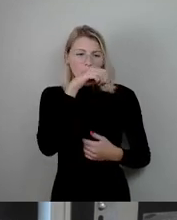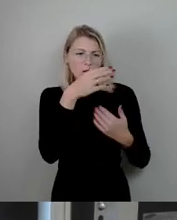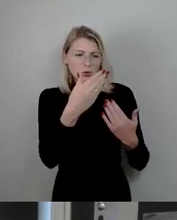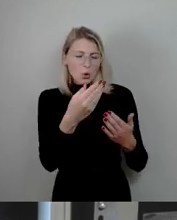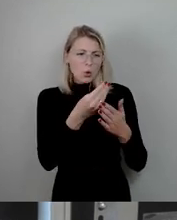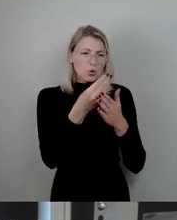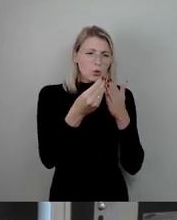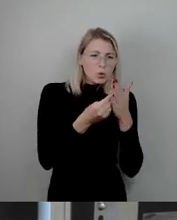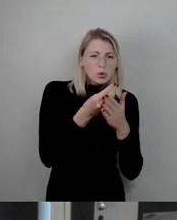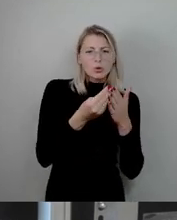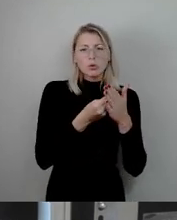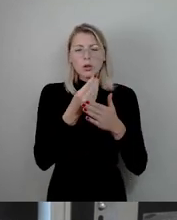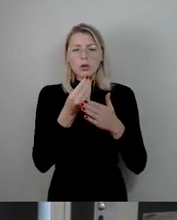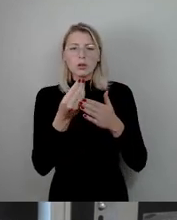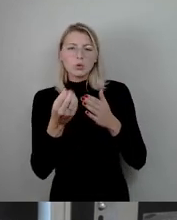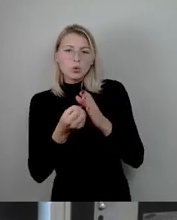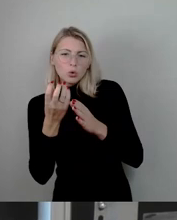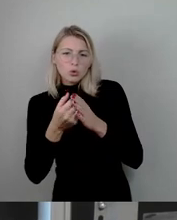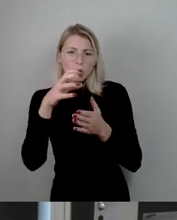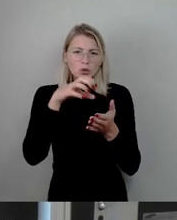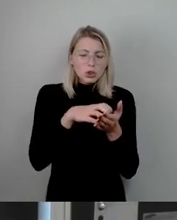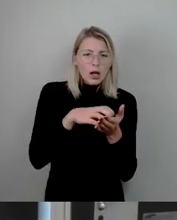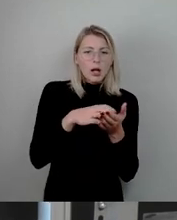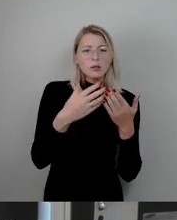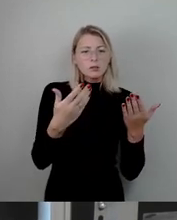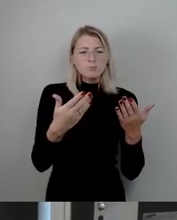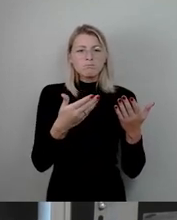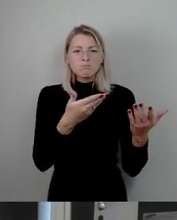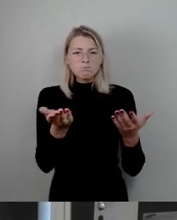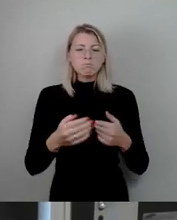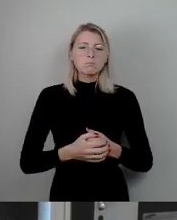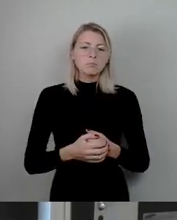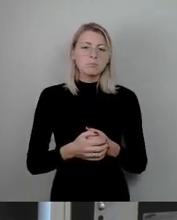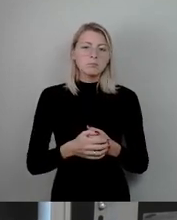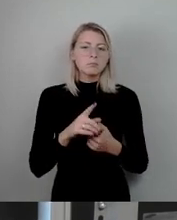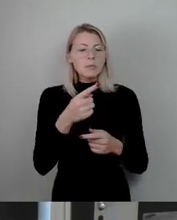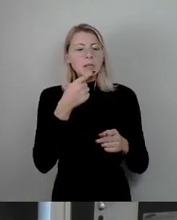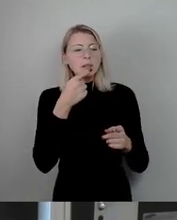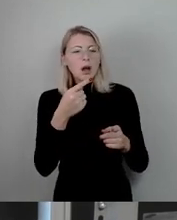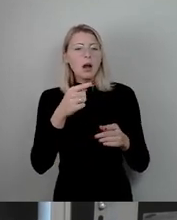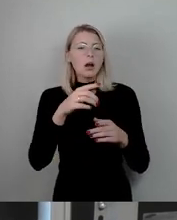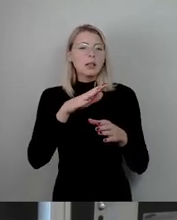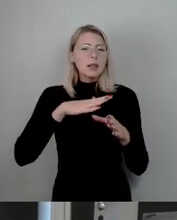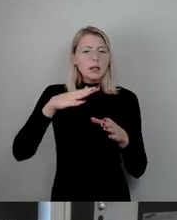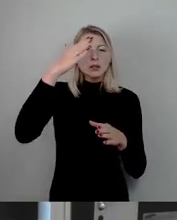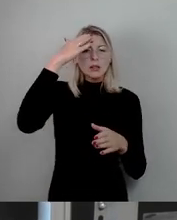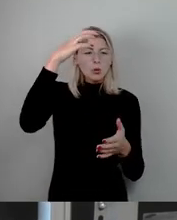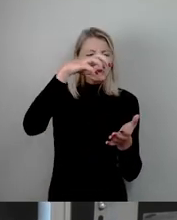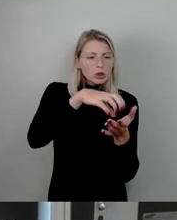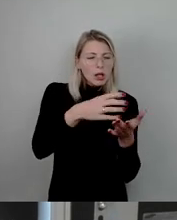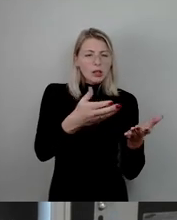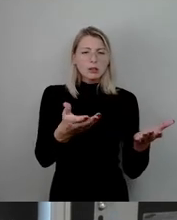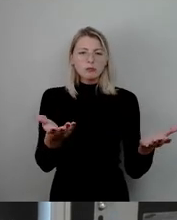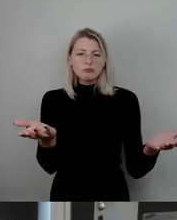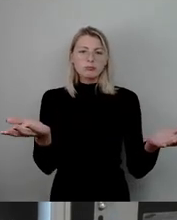Kulturstadt redet, diese Metropole, diese Landeshauptstadt. Und